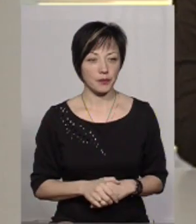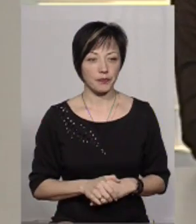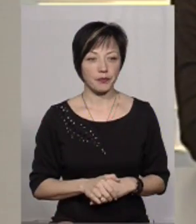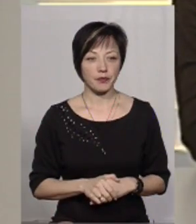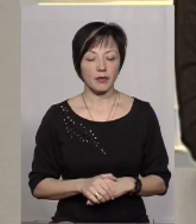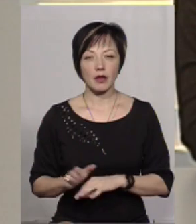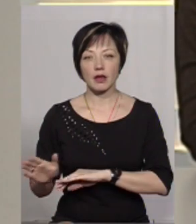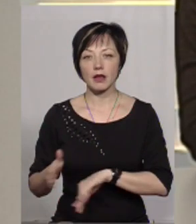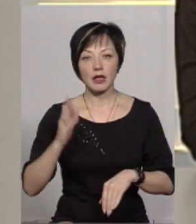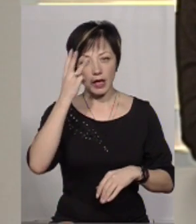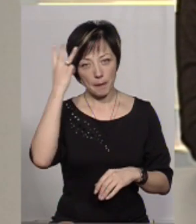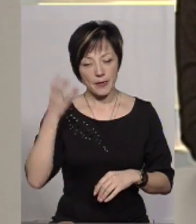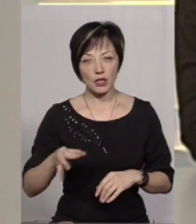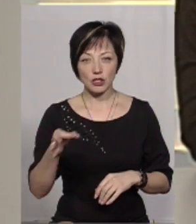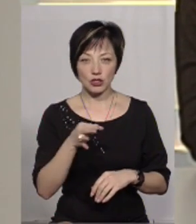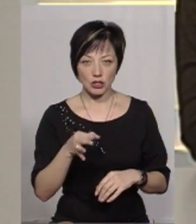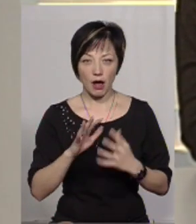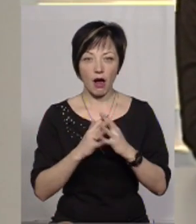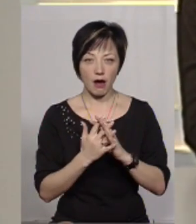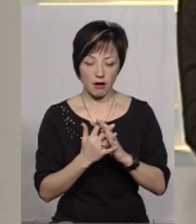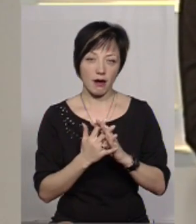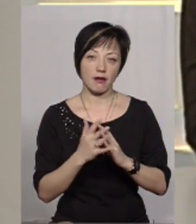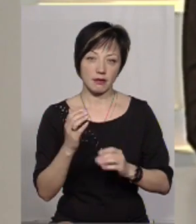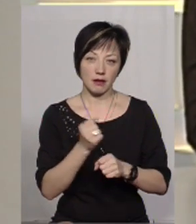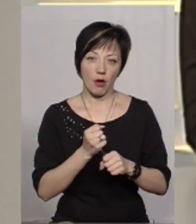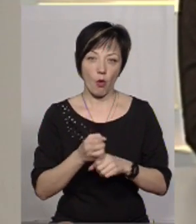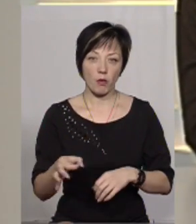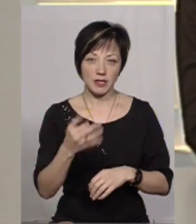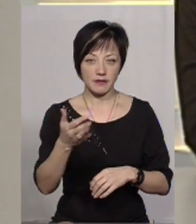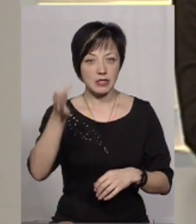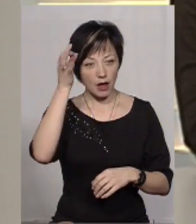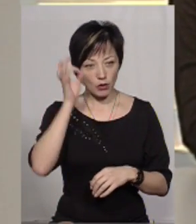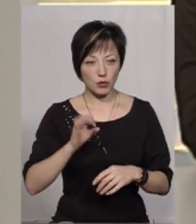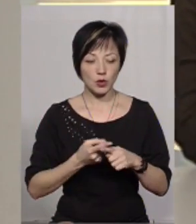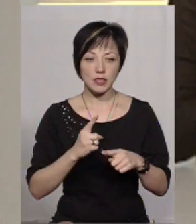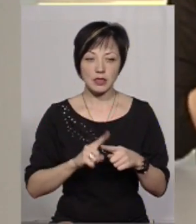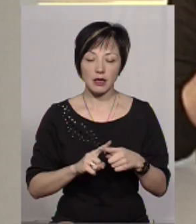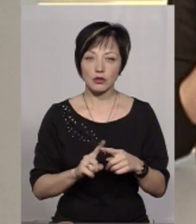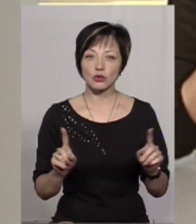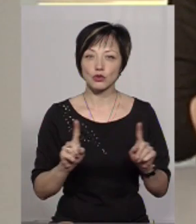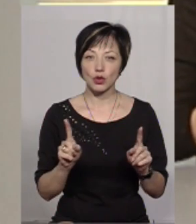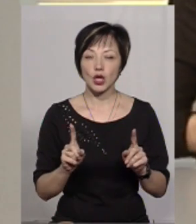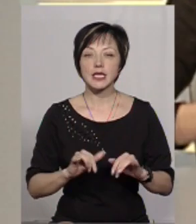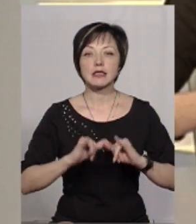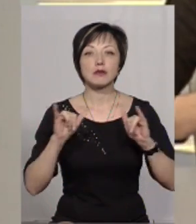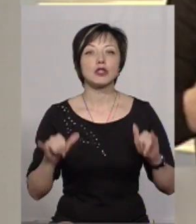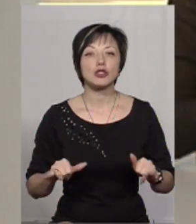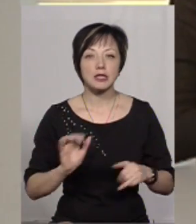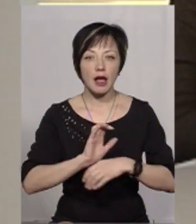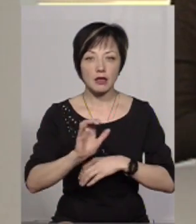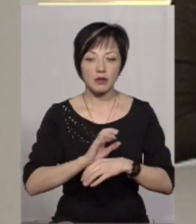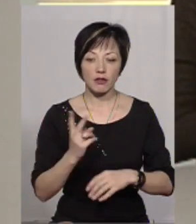Хмельниччина значною мірою аграрна область, і ви про це згадували, пані Івановне, що збільшився